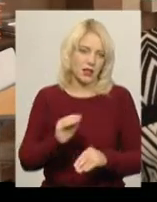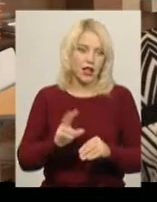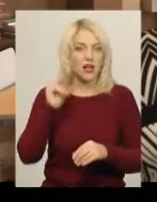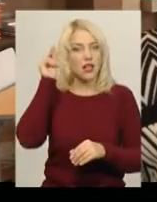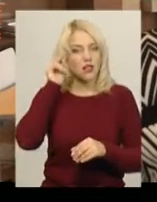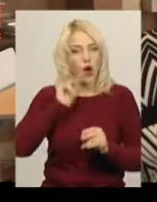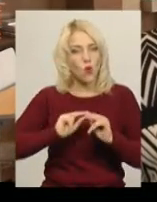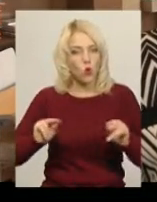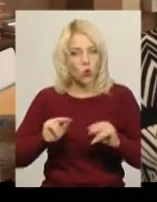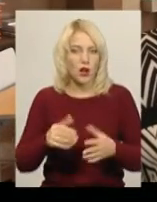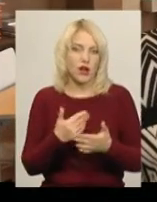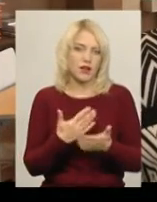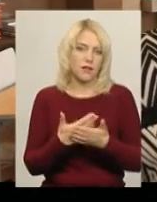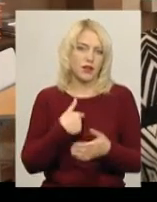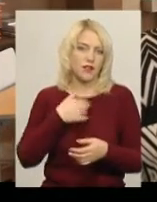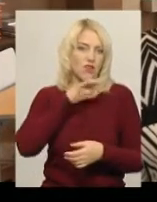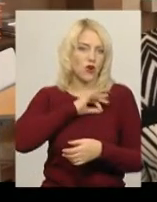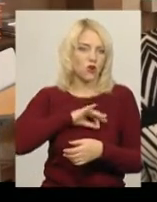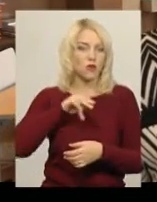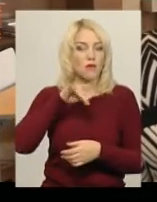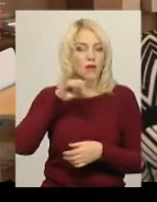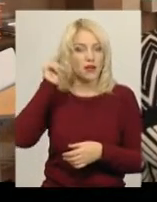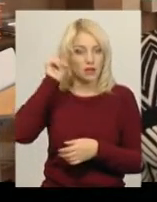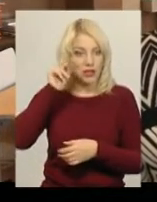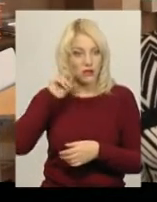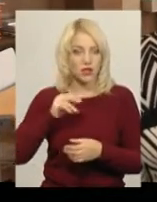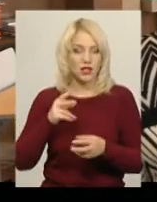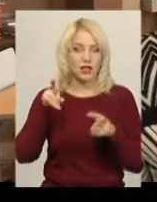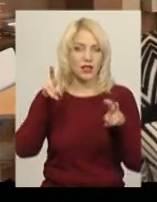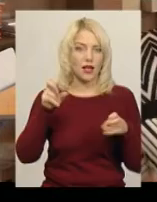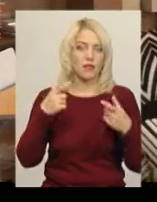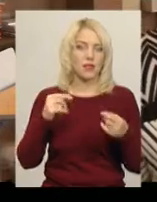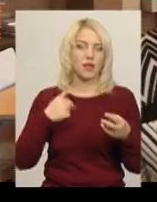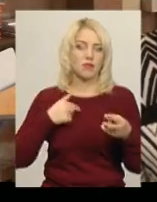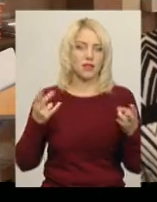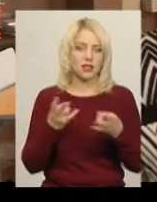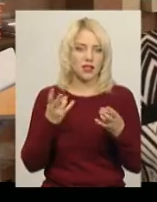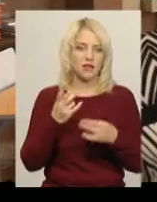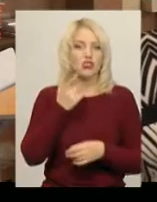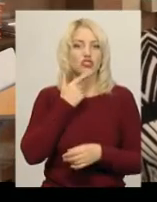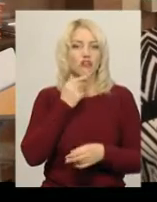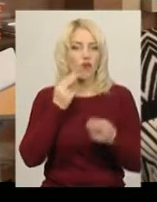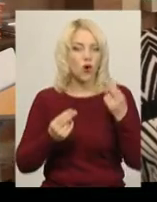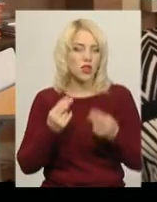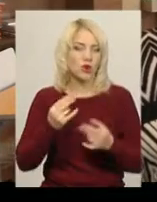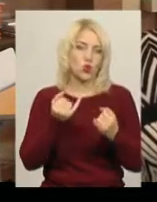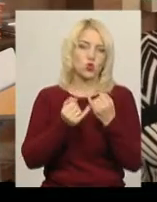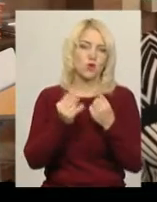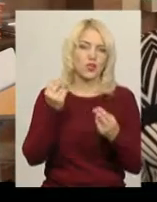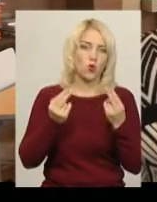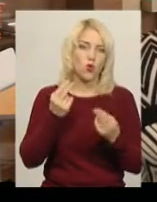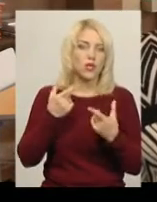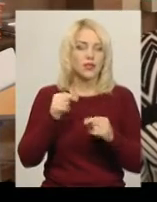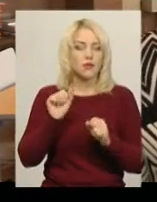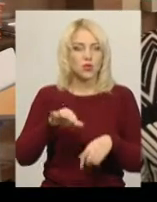ми використовуємо, наприклад, при вивченні якоїсь теми, де мені треба червоний колір і жовтий використовуємо,